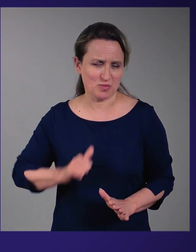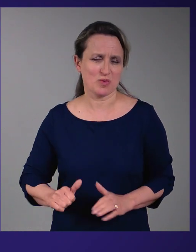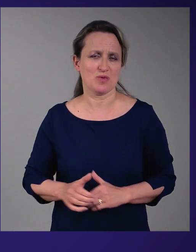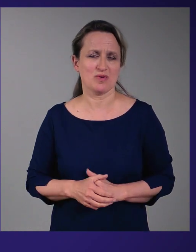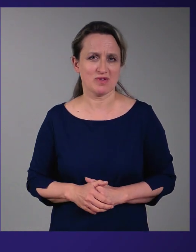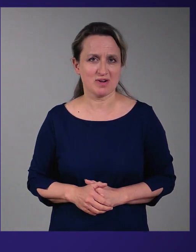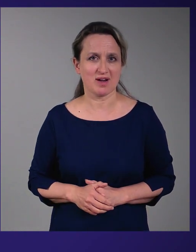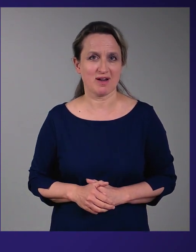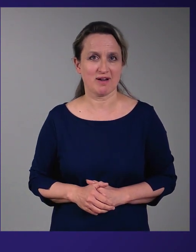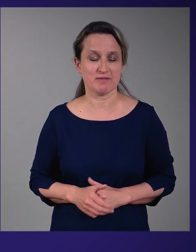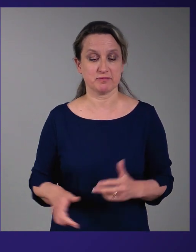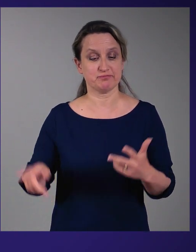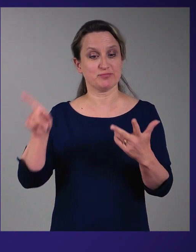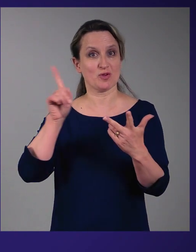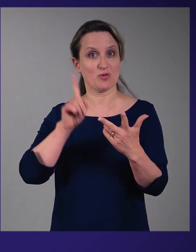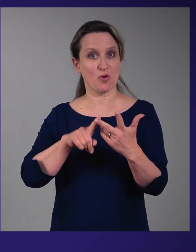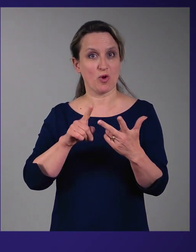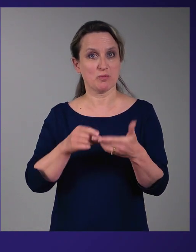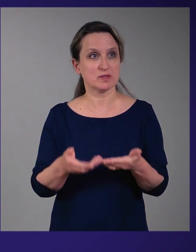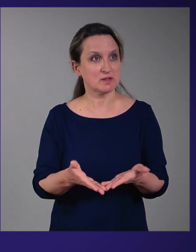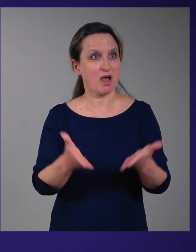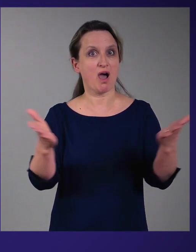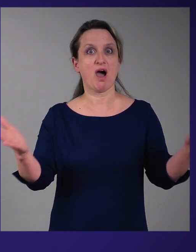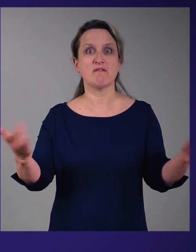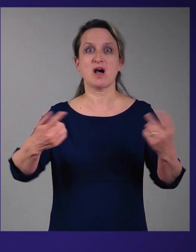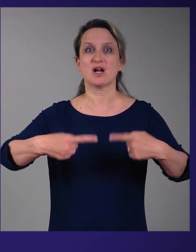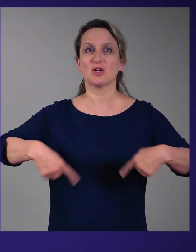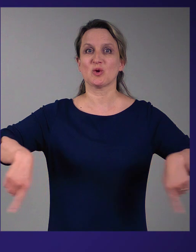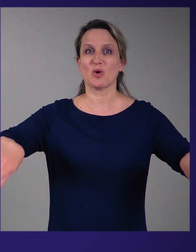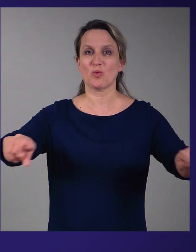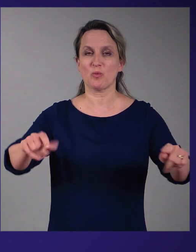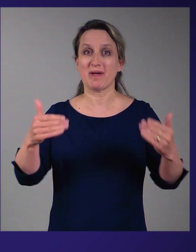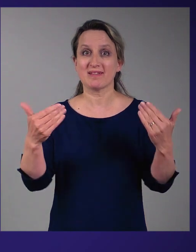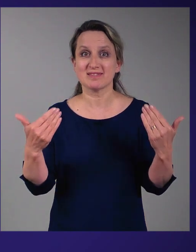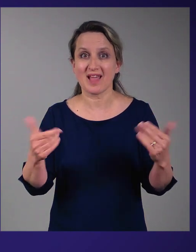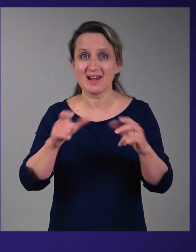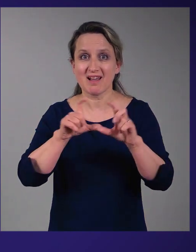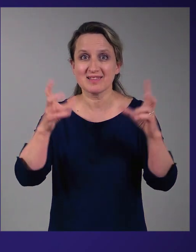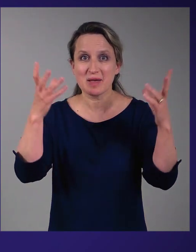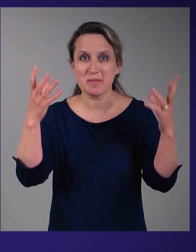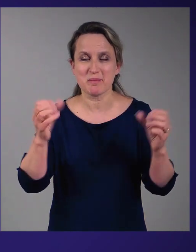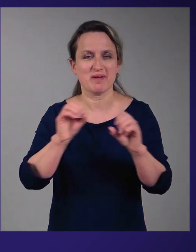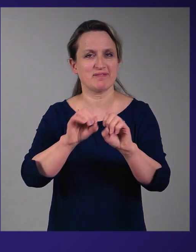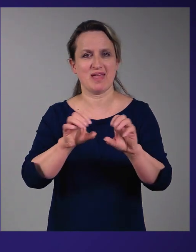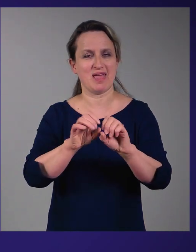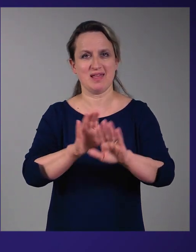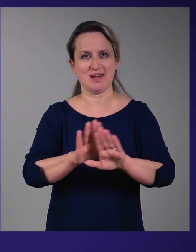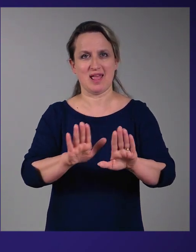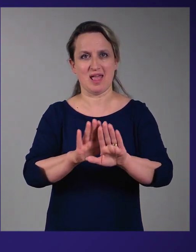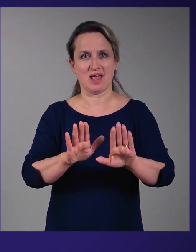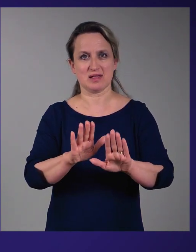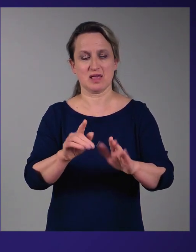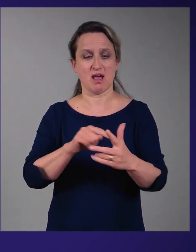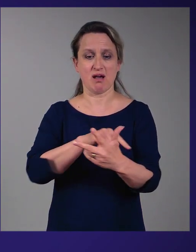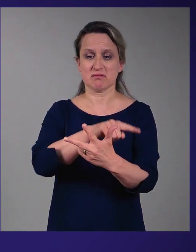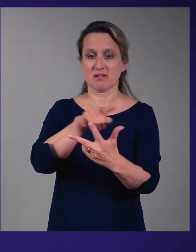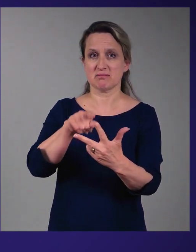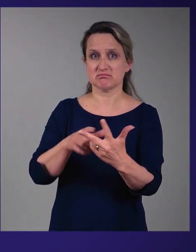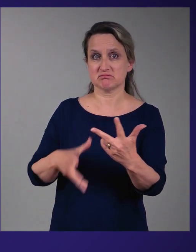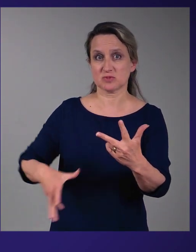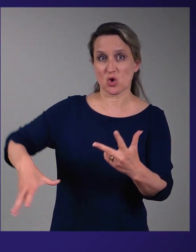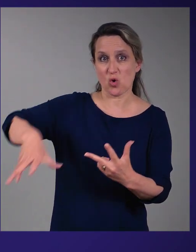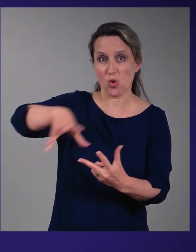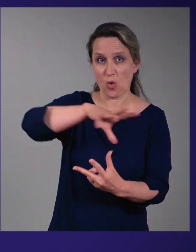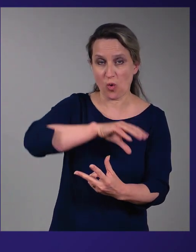avalik ruum, millest me täna ei puuduta, kui kõik see kokku annab meile